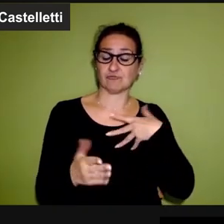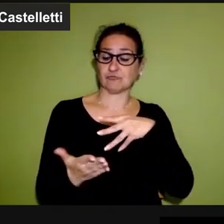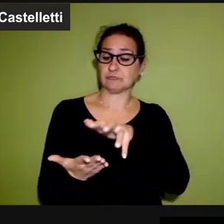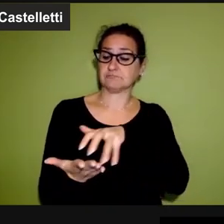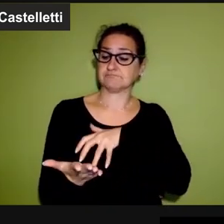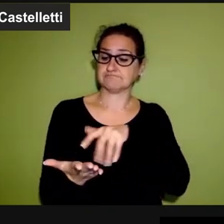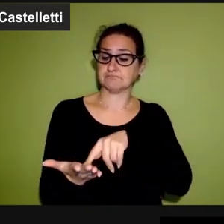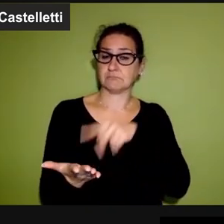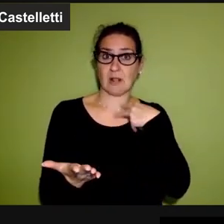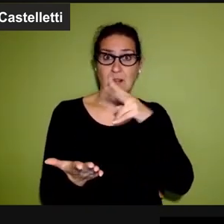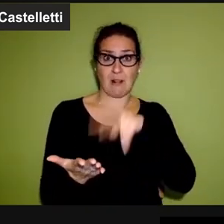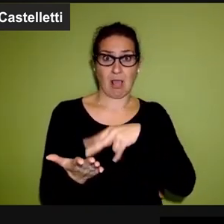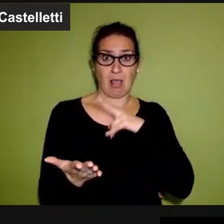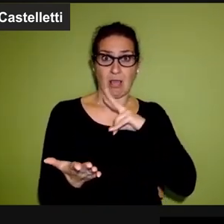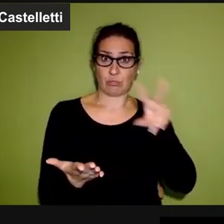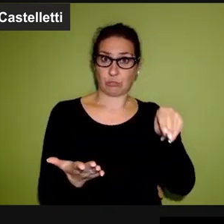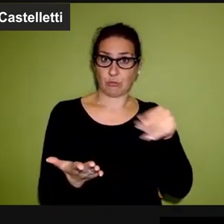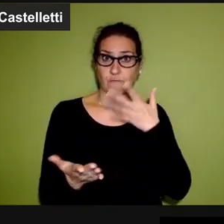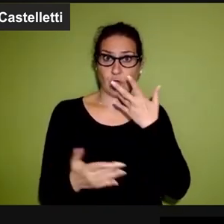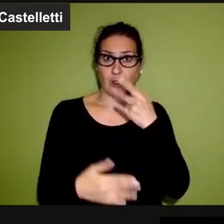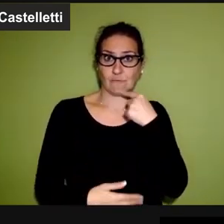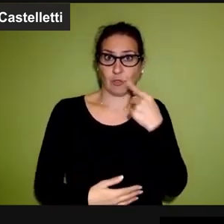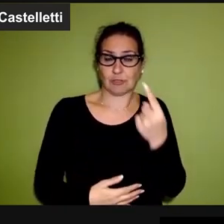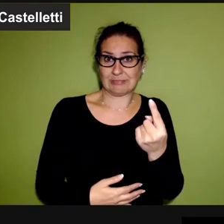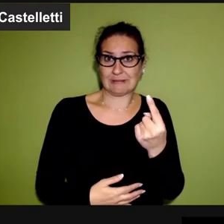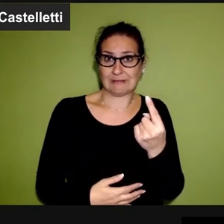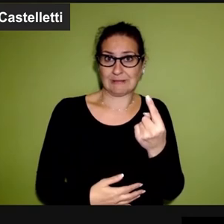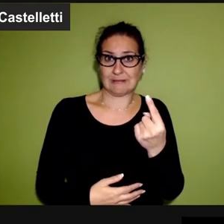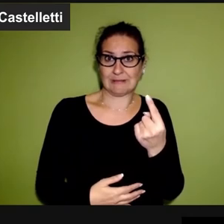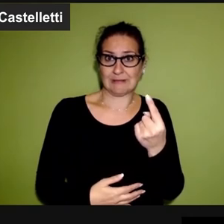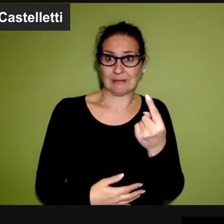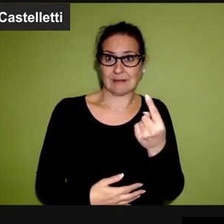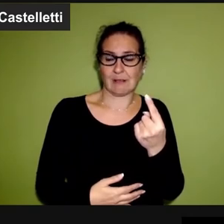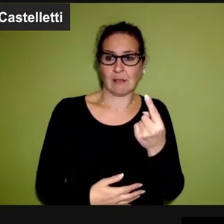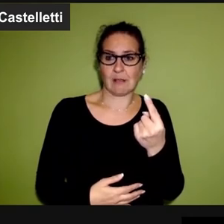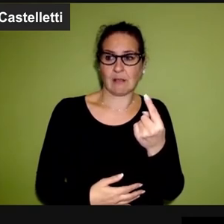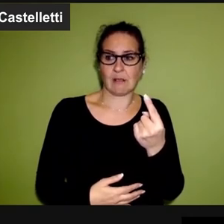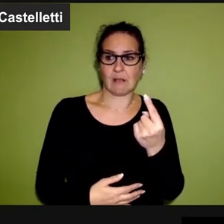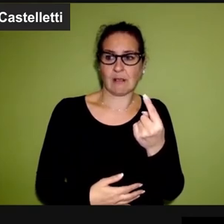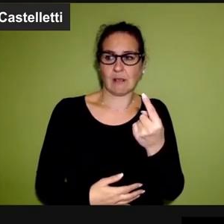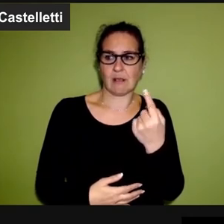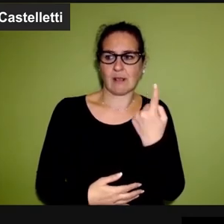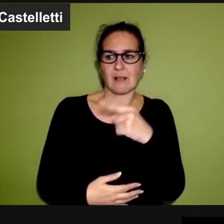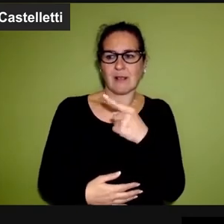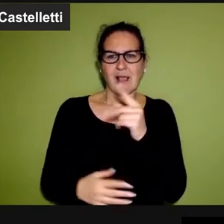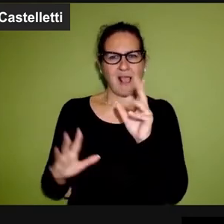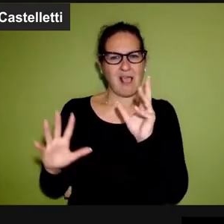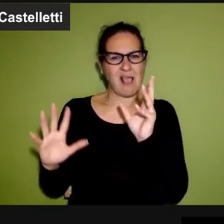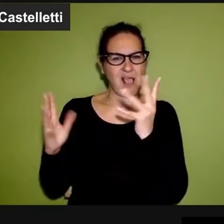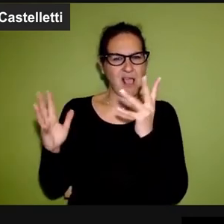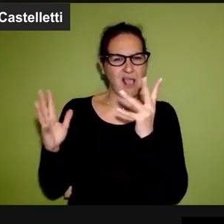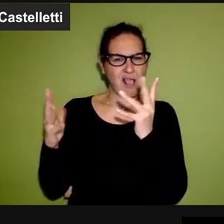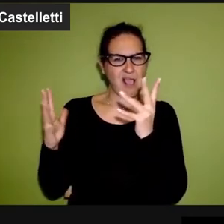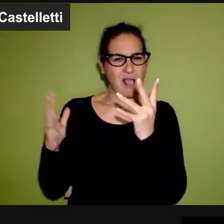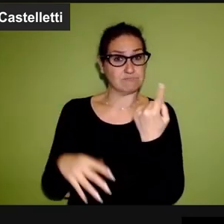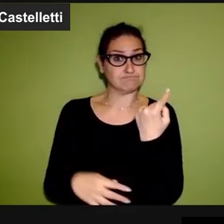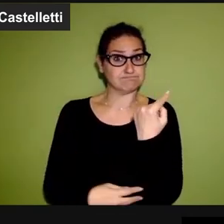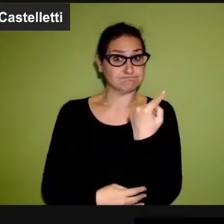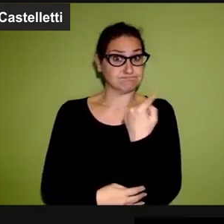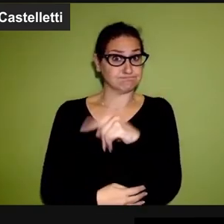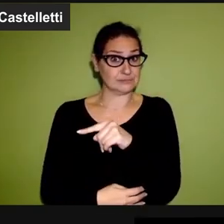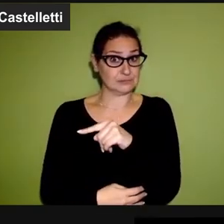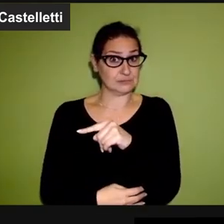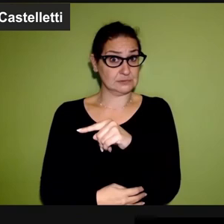lessi al cardinale Schemborn per dire non scambiamo le manifestazioni